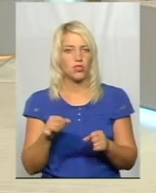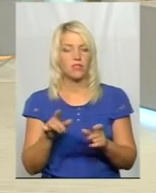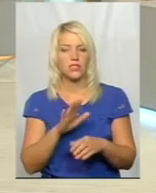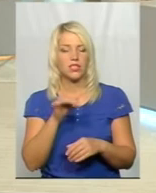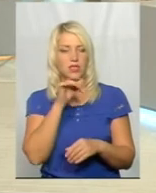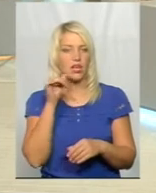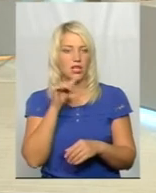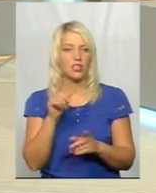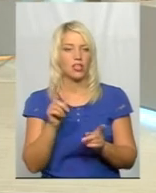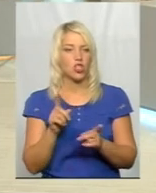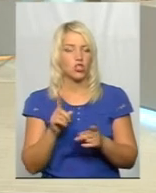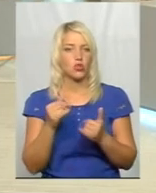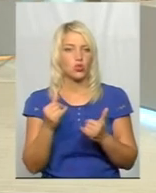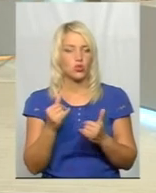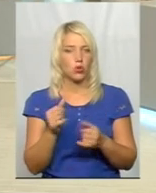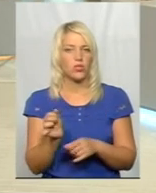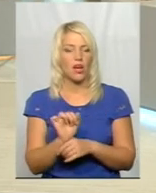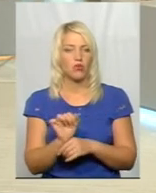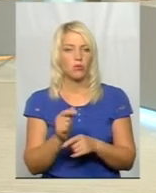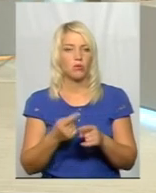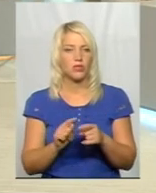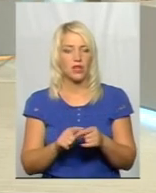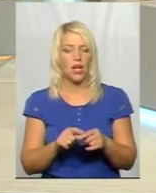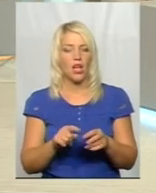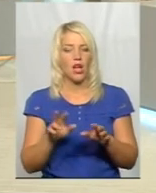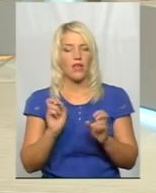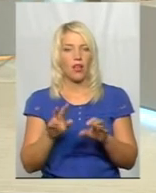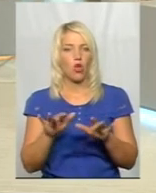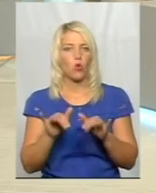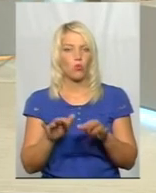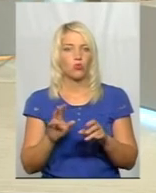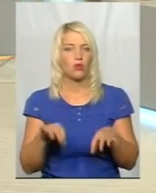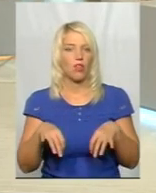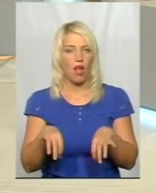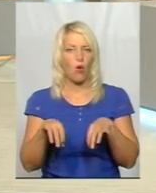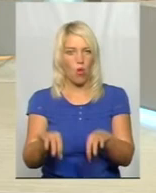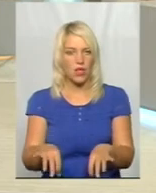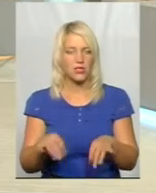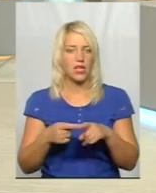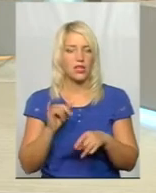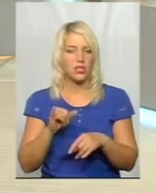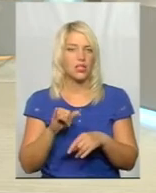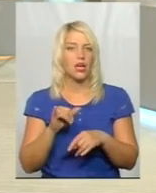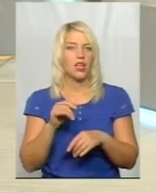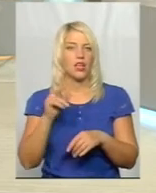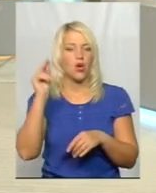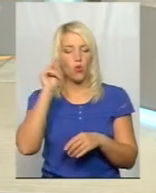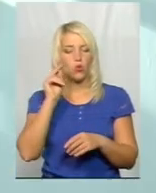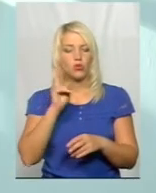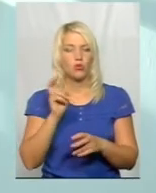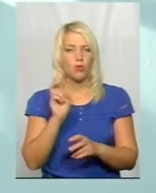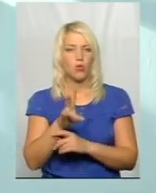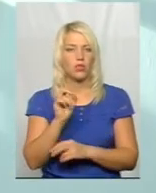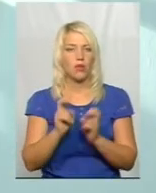наприклад, що сьогодні автомобіль – це комп'ютер на колесах, і просто учень-випускник, який приходить на підприємство, допустим,